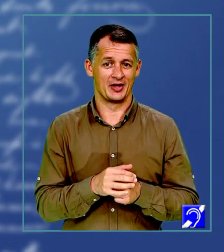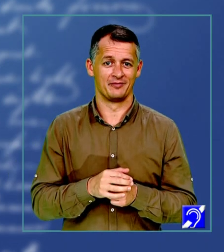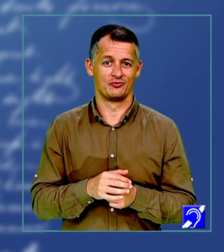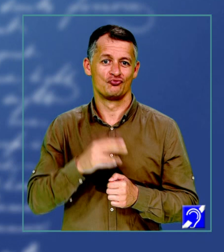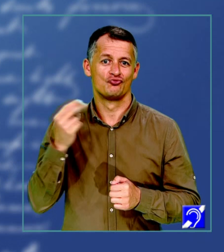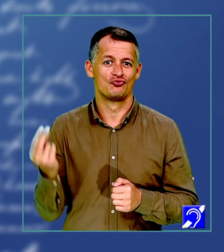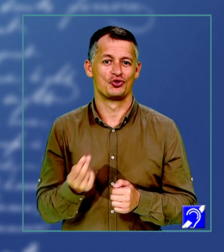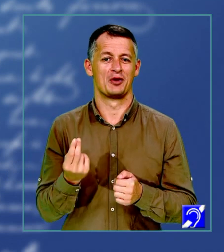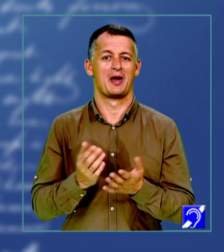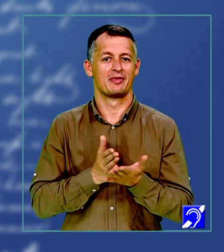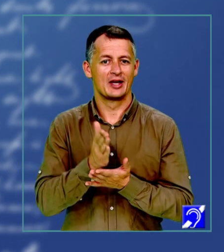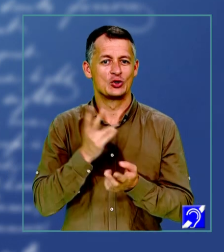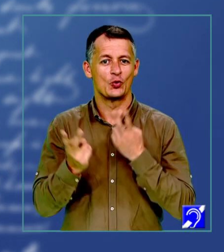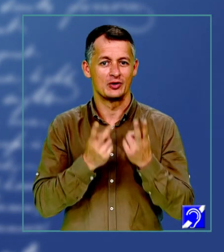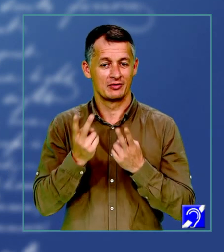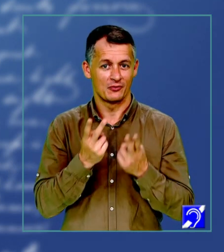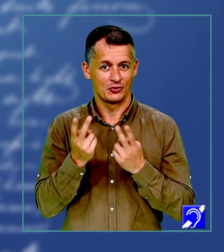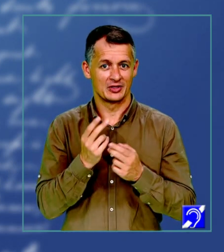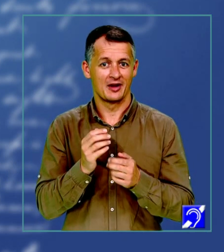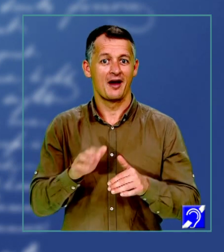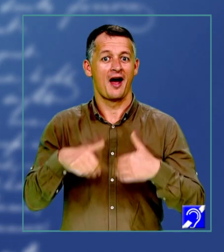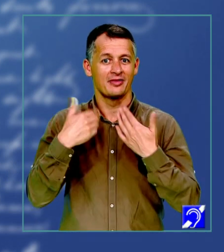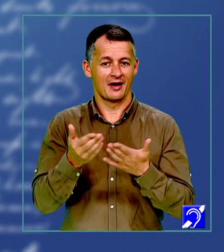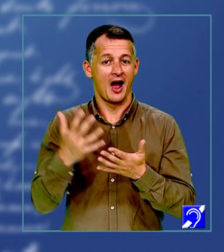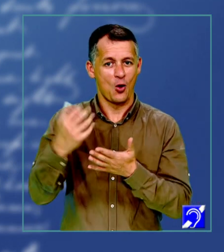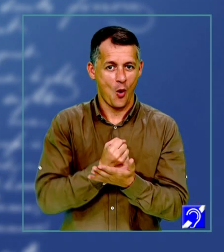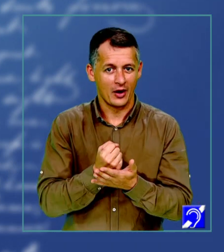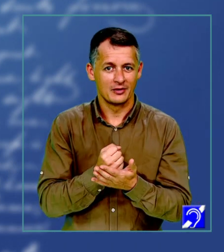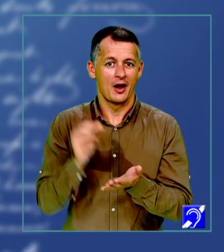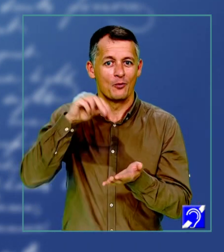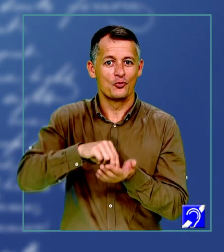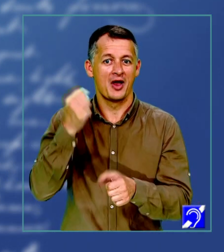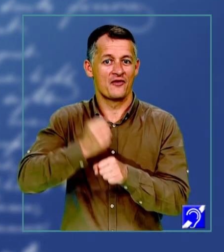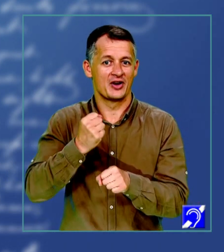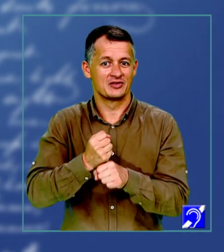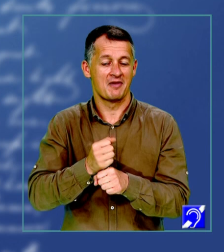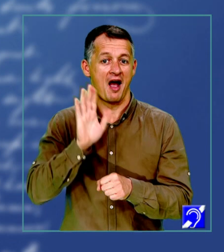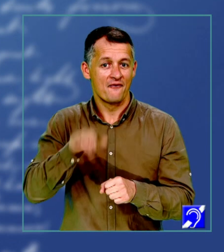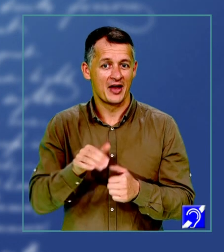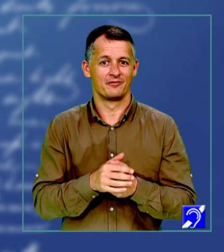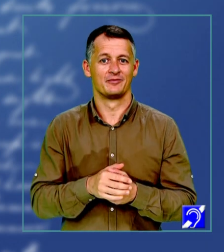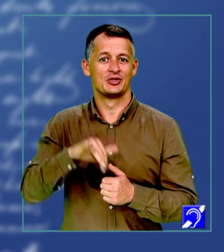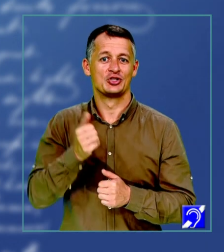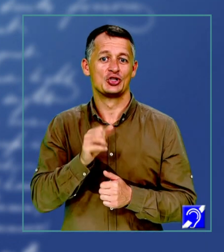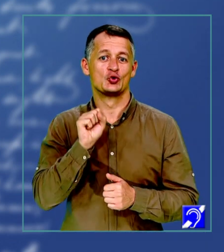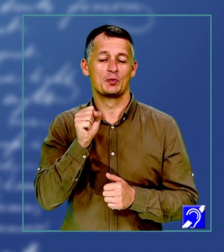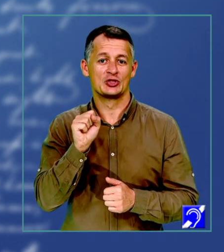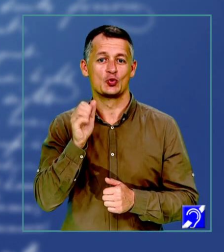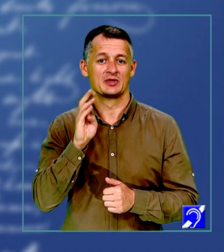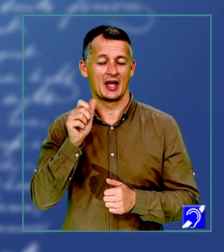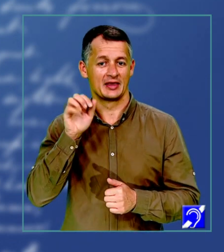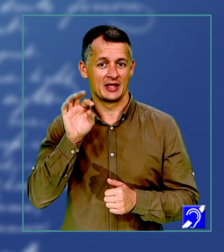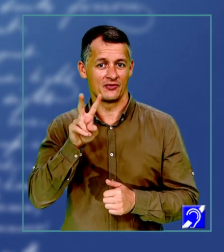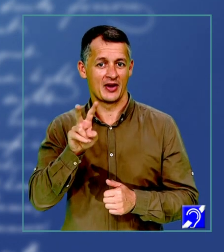utilizate sunt verbele a da, a lua, a pune, a face, a avea și substantivele cap,